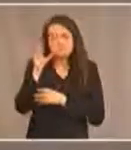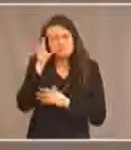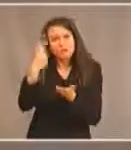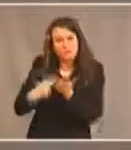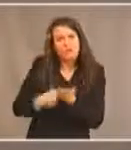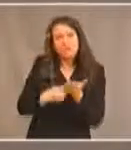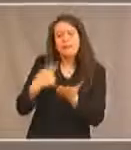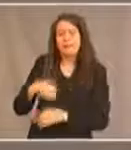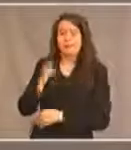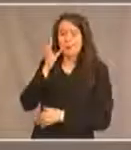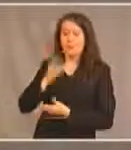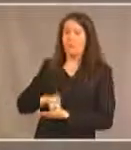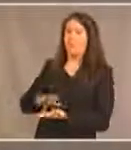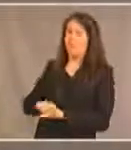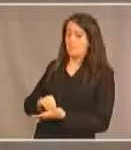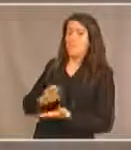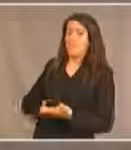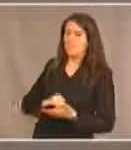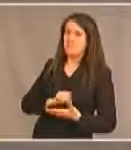de notre peuple